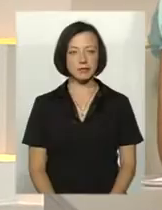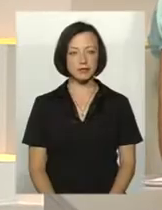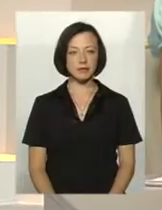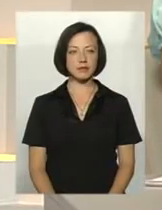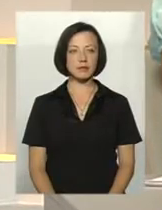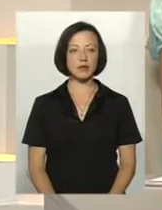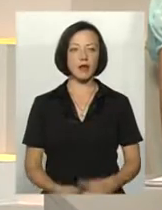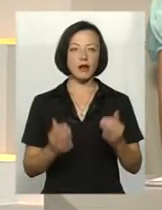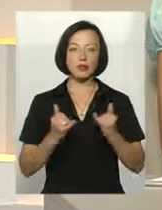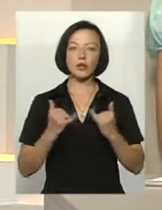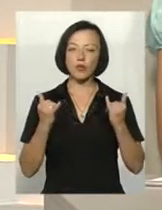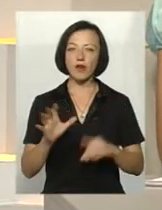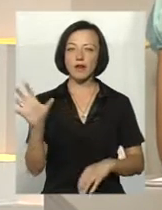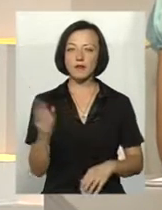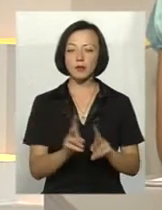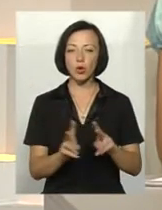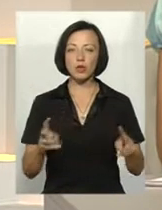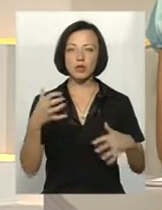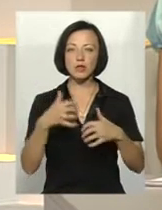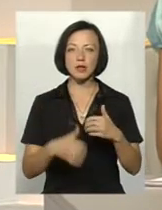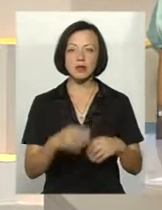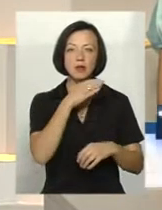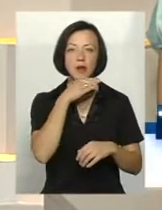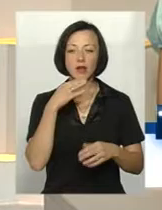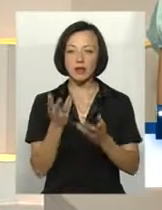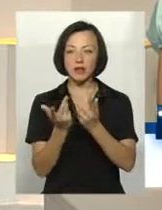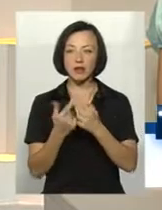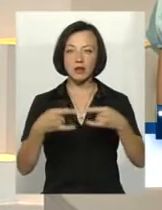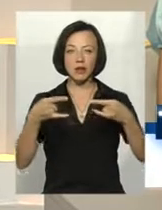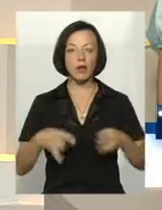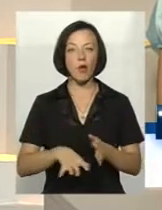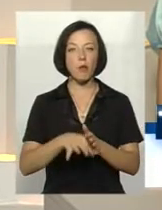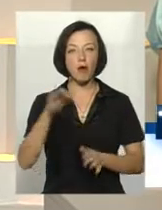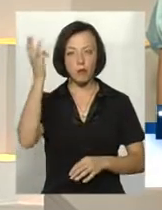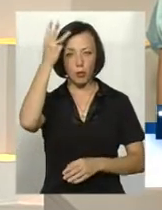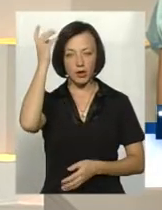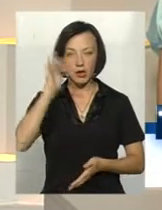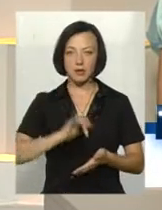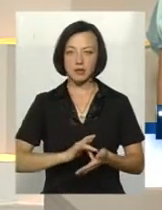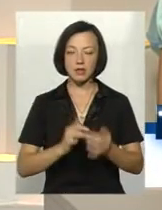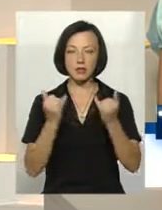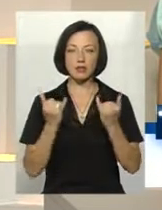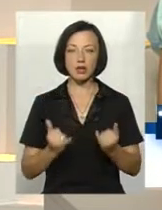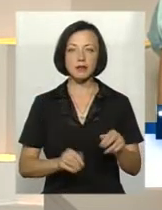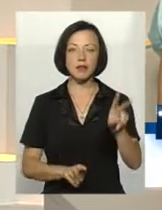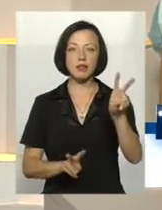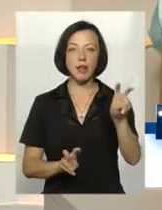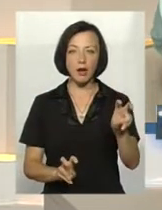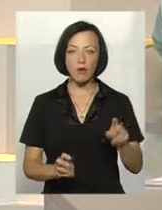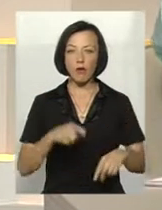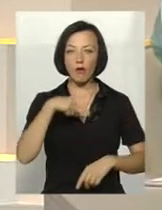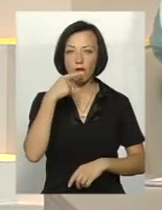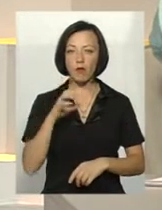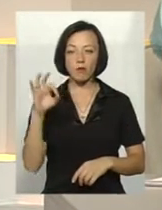Мої шанування усім, хто серед чималої кількості телеканалів у цій порі обрав саме поділля-центр на часі тема. І нині